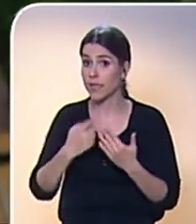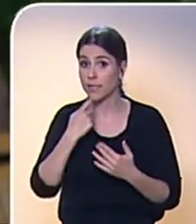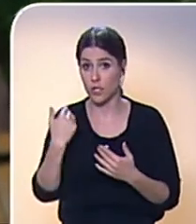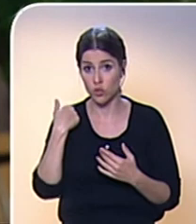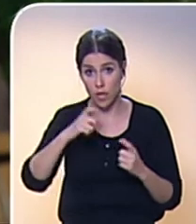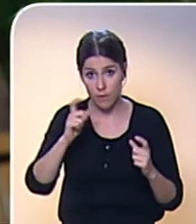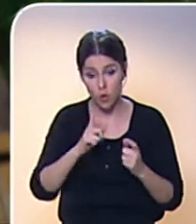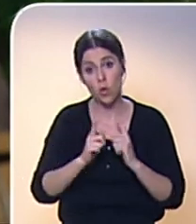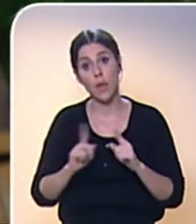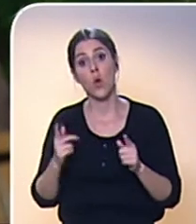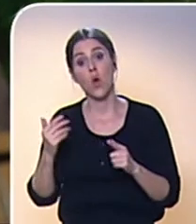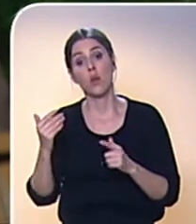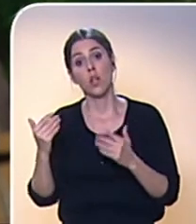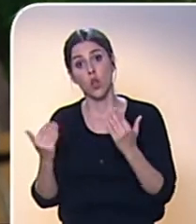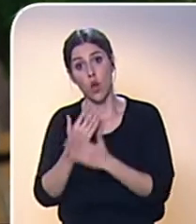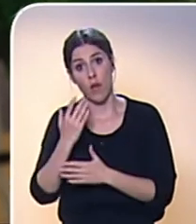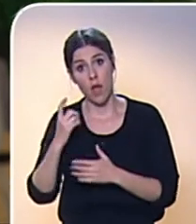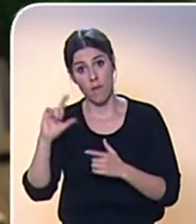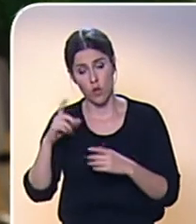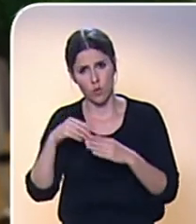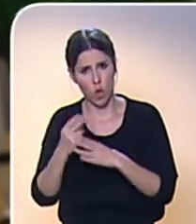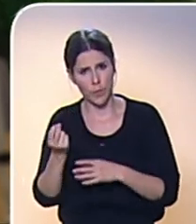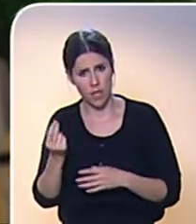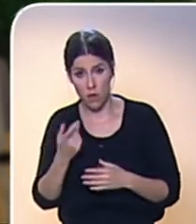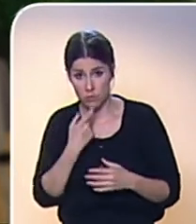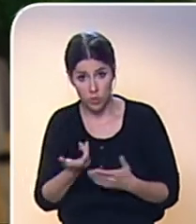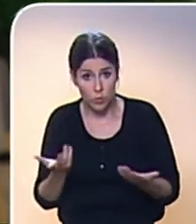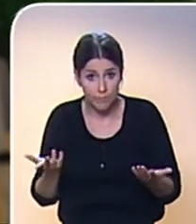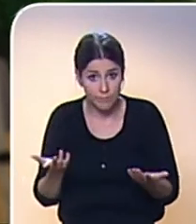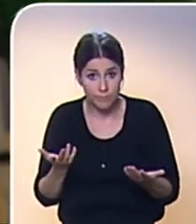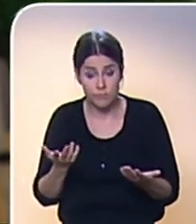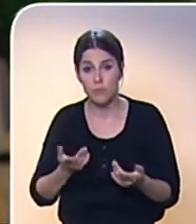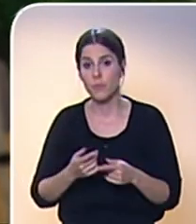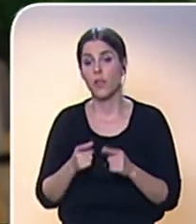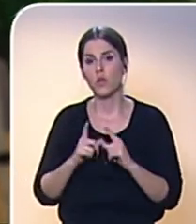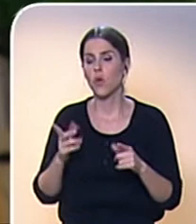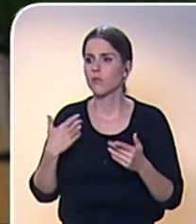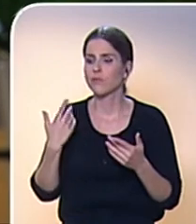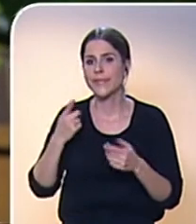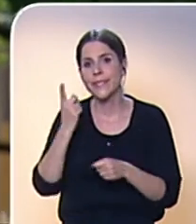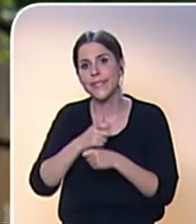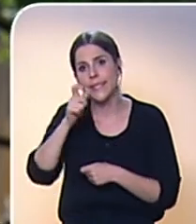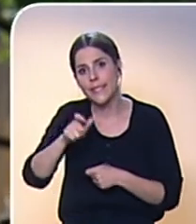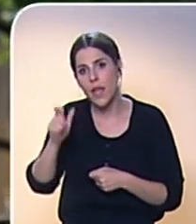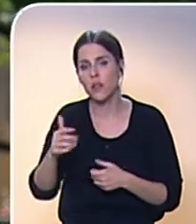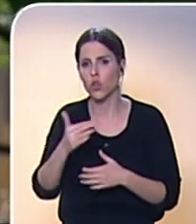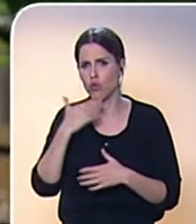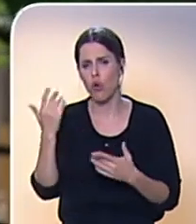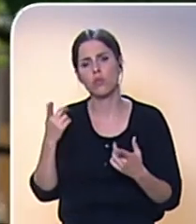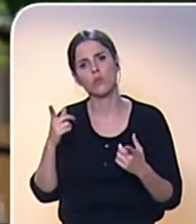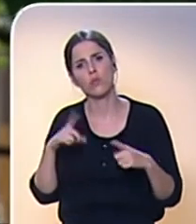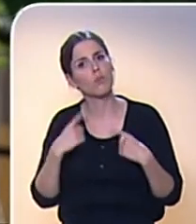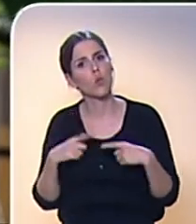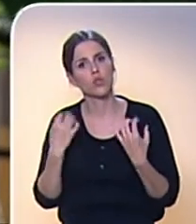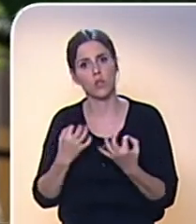fotografie nebo i nové v elektronické podobě. Stále častěji se zákazníci vytvářejí i takzvanou